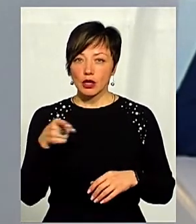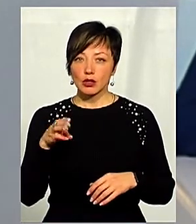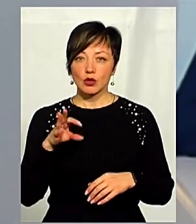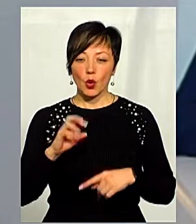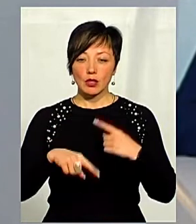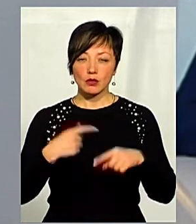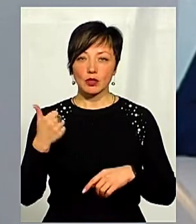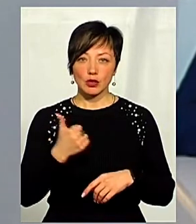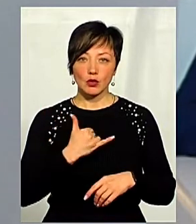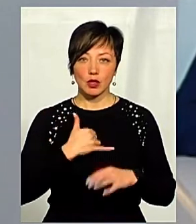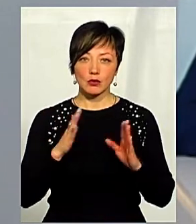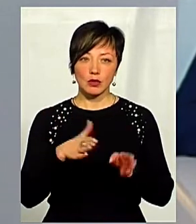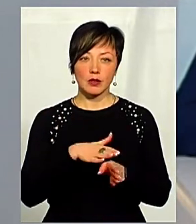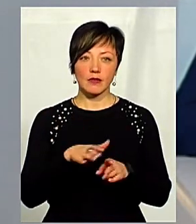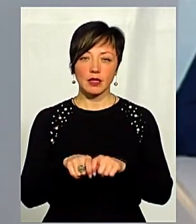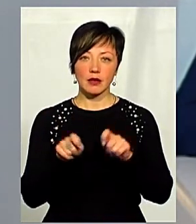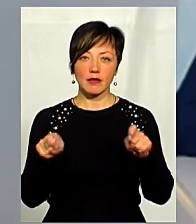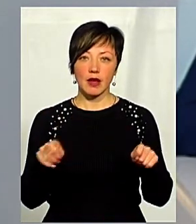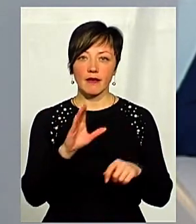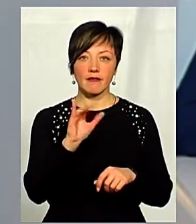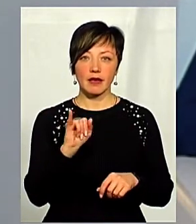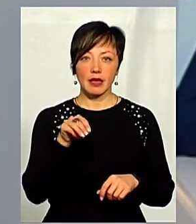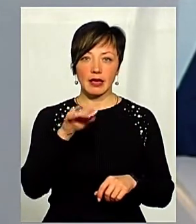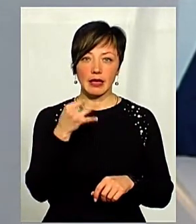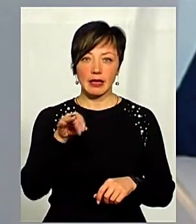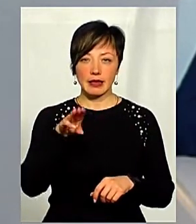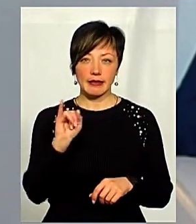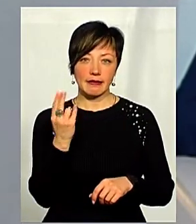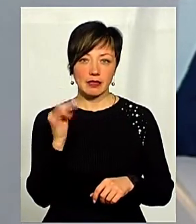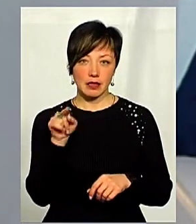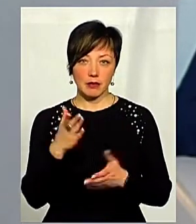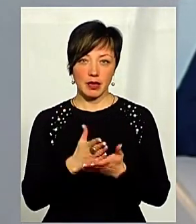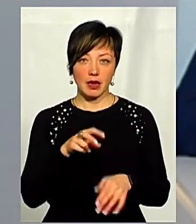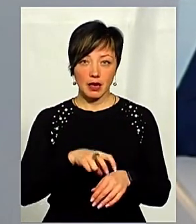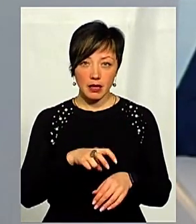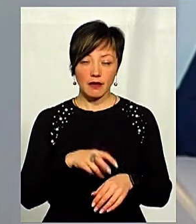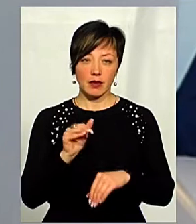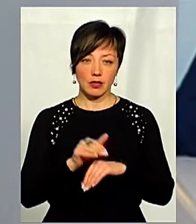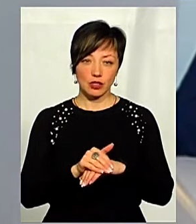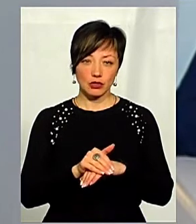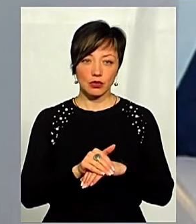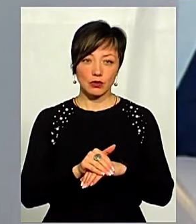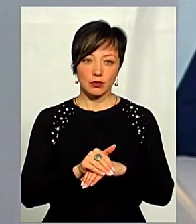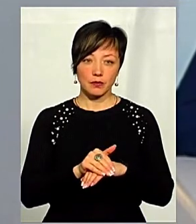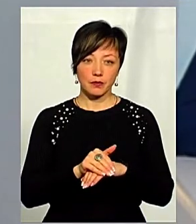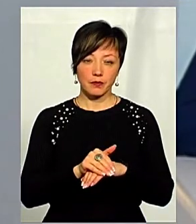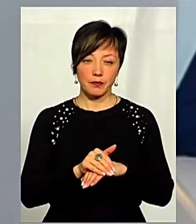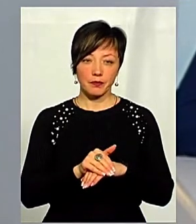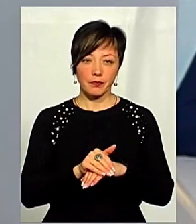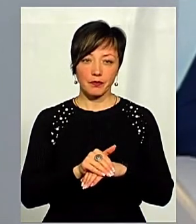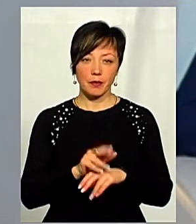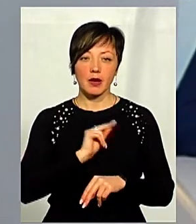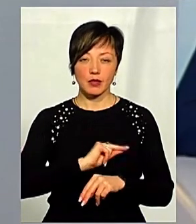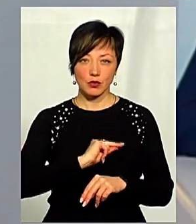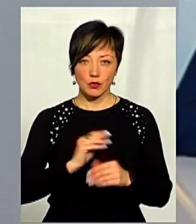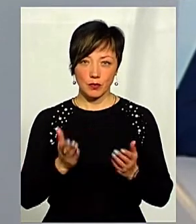наступного тижня в будуть вігруватися амбулаторії в Вітівцях, і вона вже є необхідна, там вже є лікар, він вже фактично, що можна сказати, майже